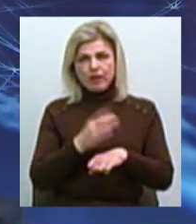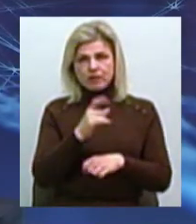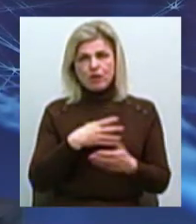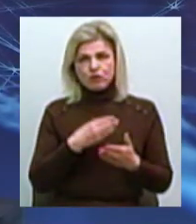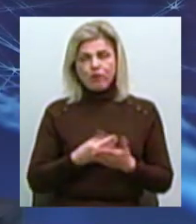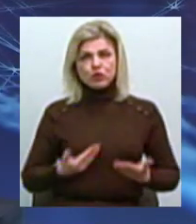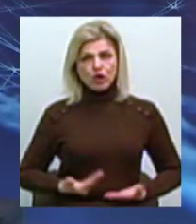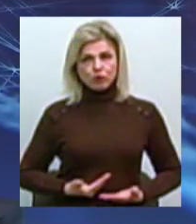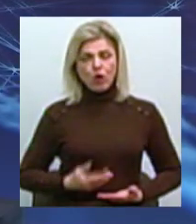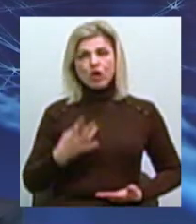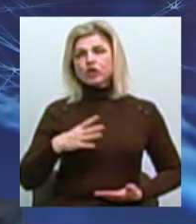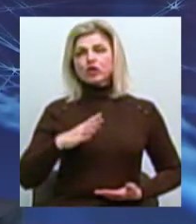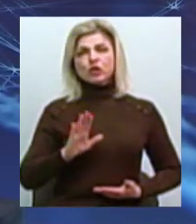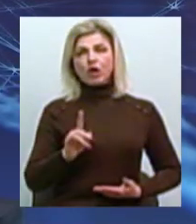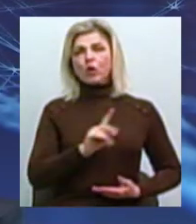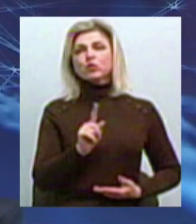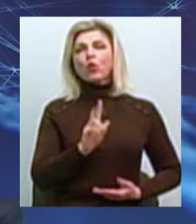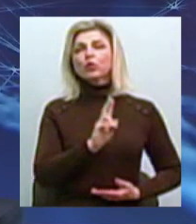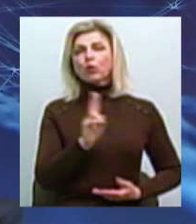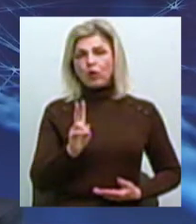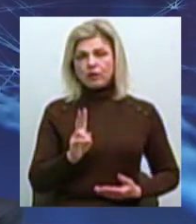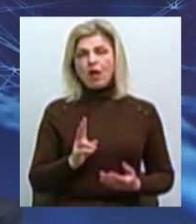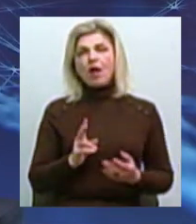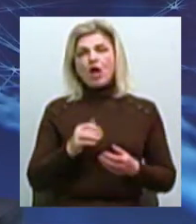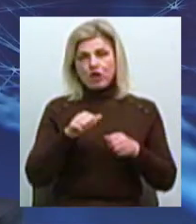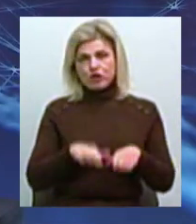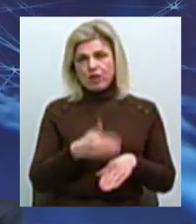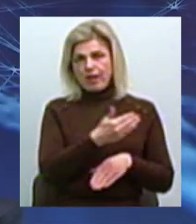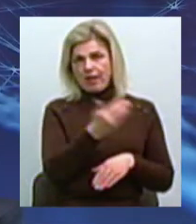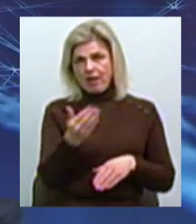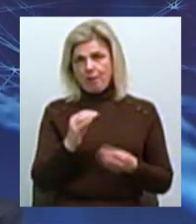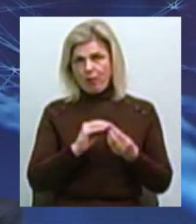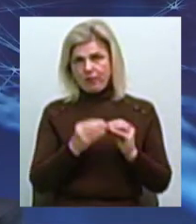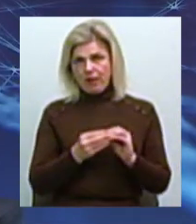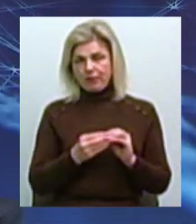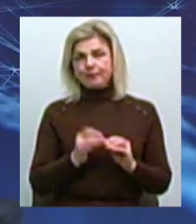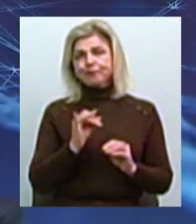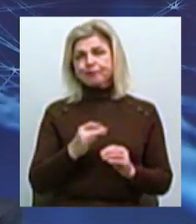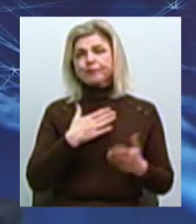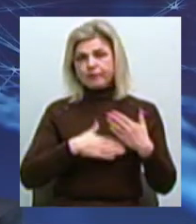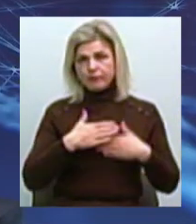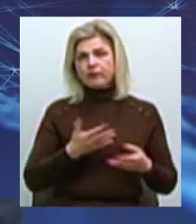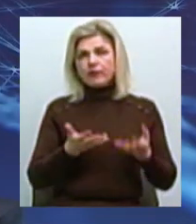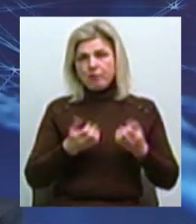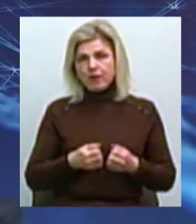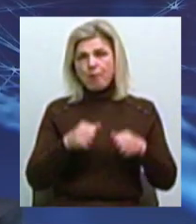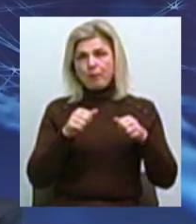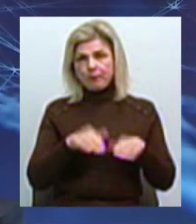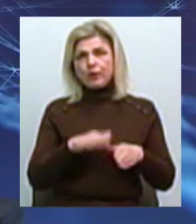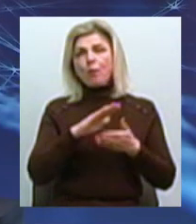чекають, що хтось вирішить їхні проблеми. Тому місто створює програми, які допомагають вирішувати нагальні проблеми,